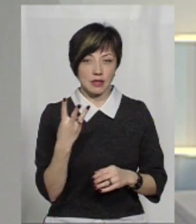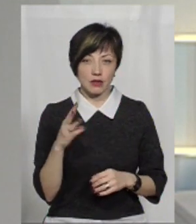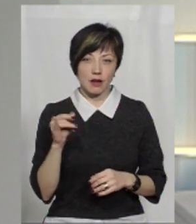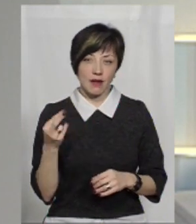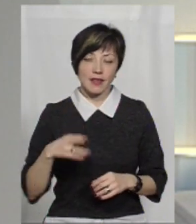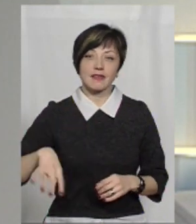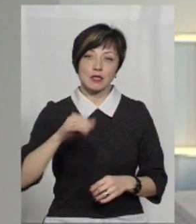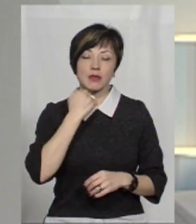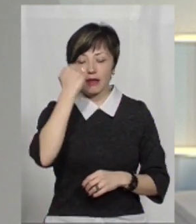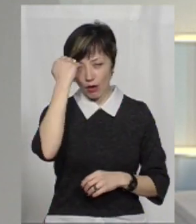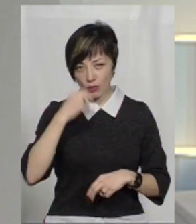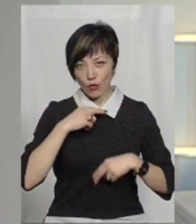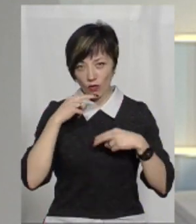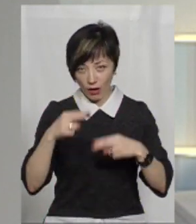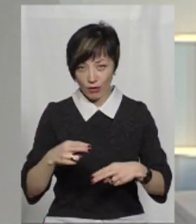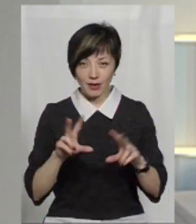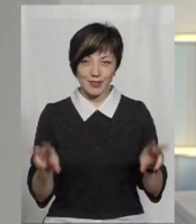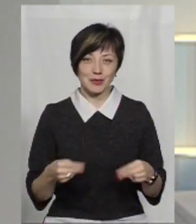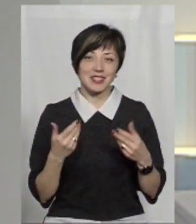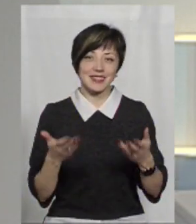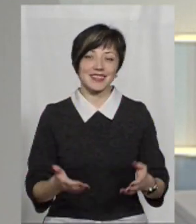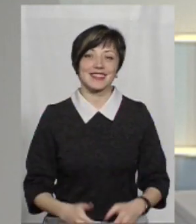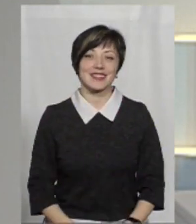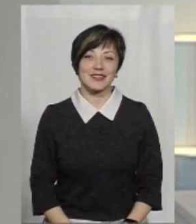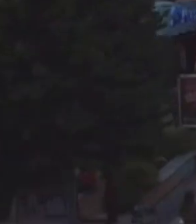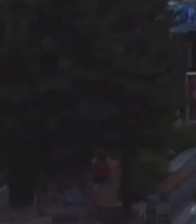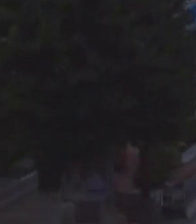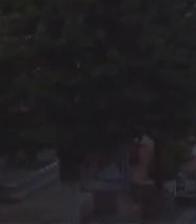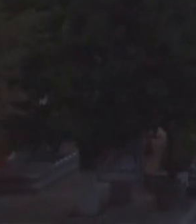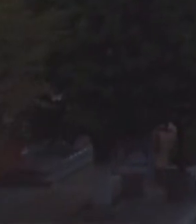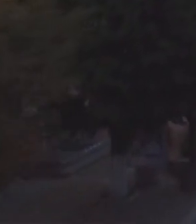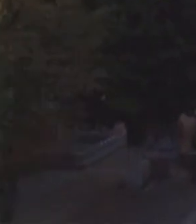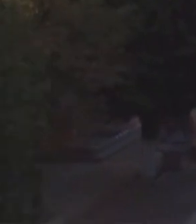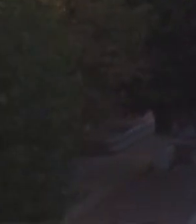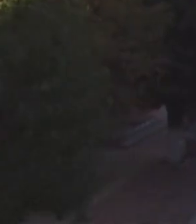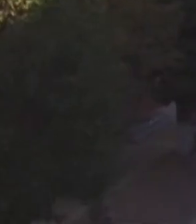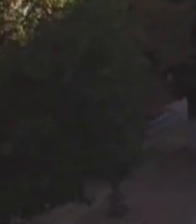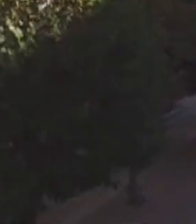травня. Всім дякую за увагу, нехай щастить. Дякую